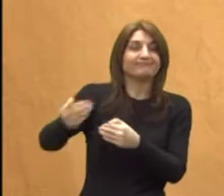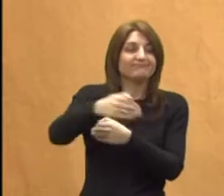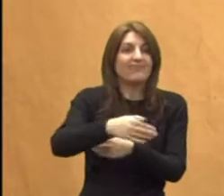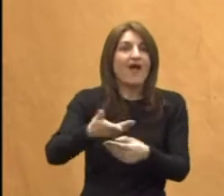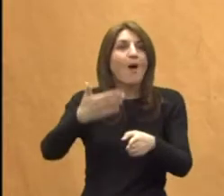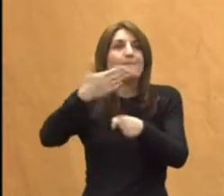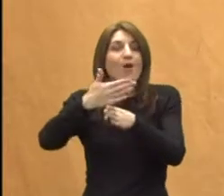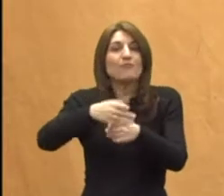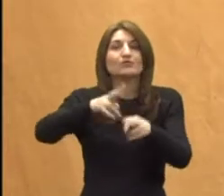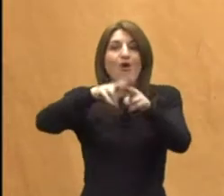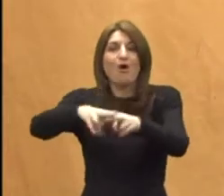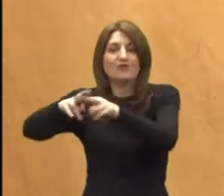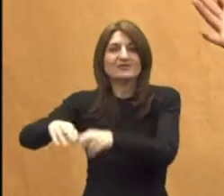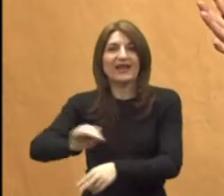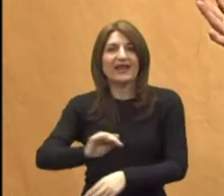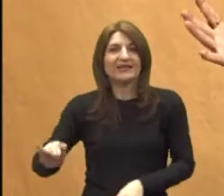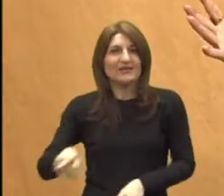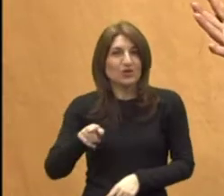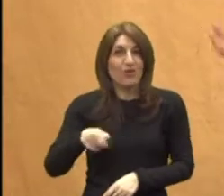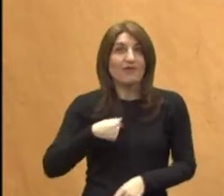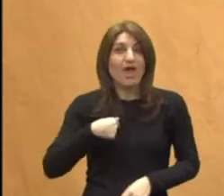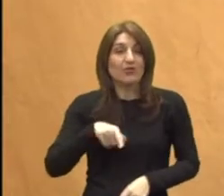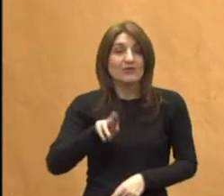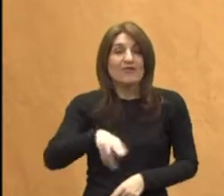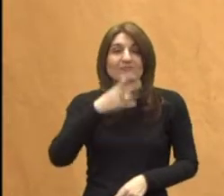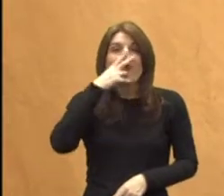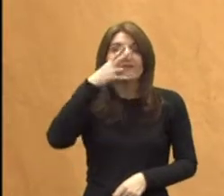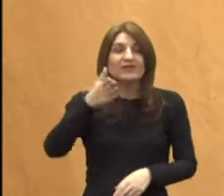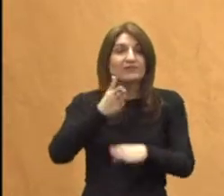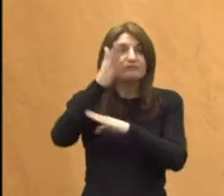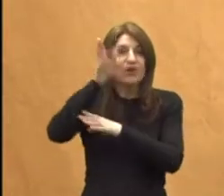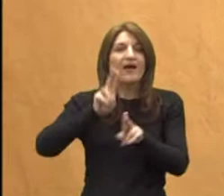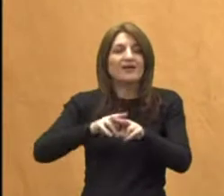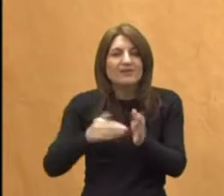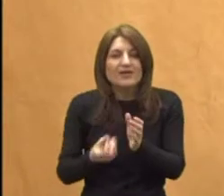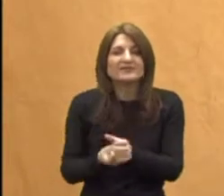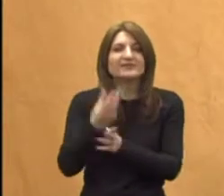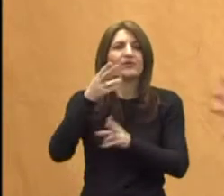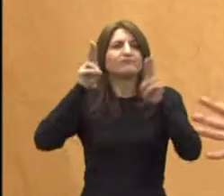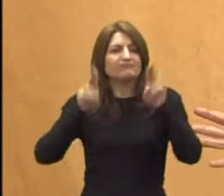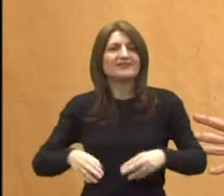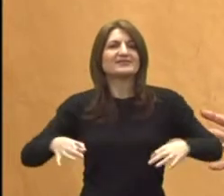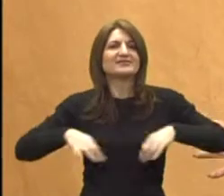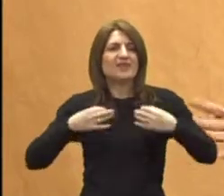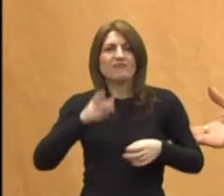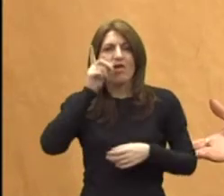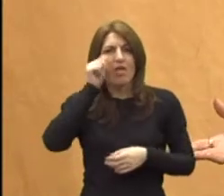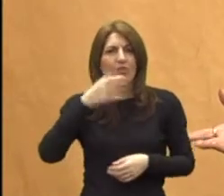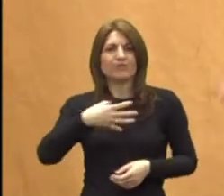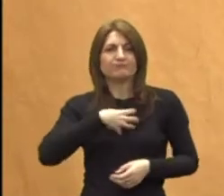je to neki, ta vizija koju ja imam, da stvaramo zaista zdrave građane i mentalno i fizički,